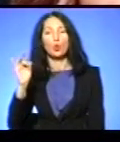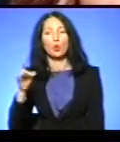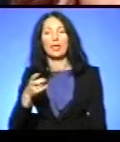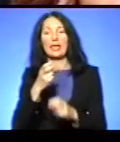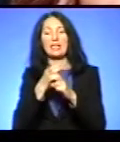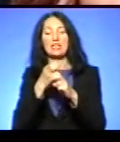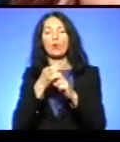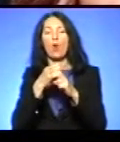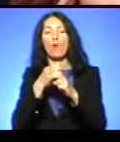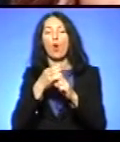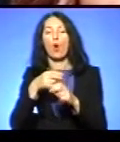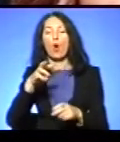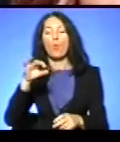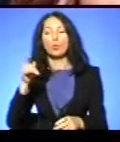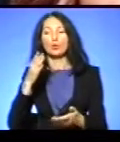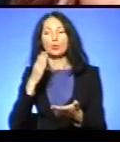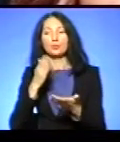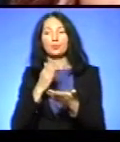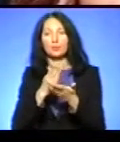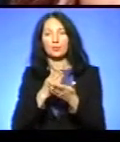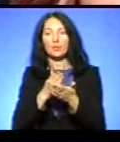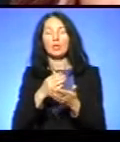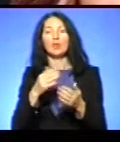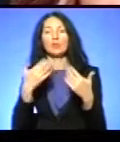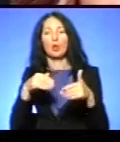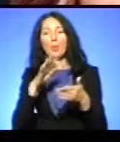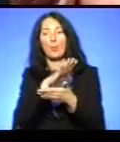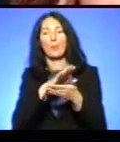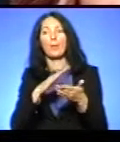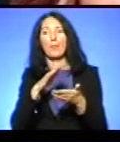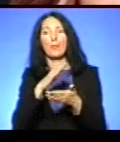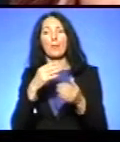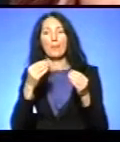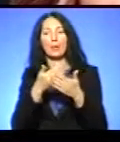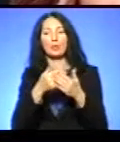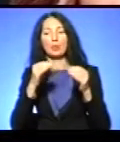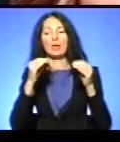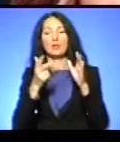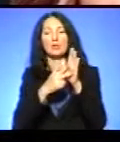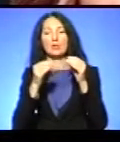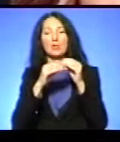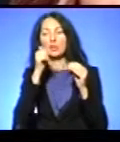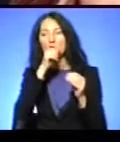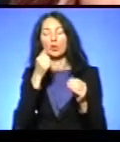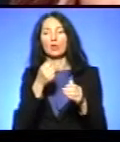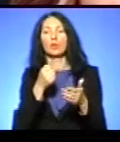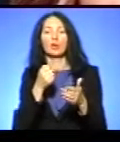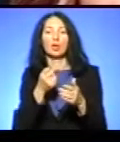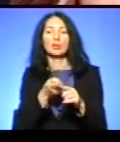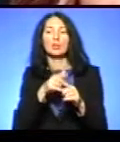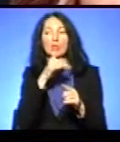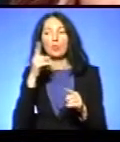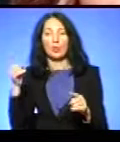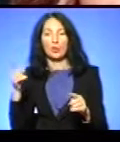приблизно 8-10 років. За цей період часу банк наповнений тільки до 100 донорів